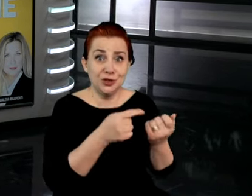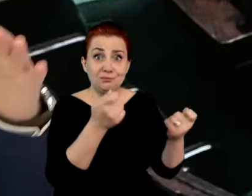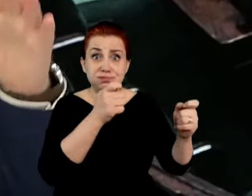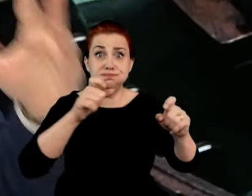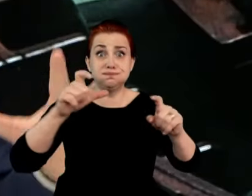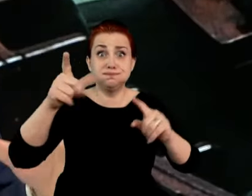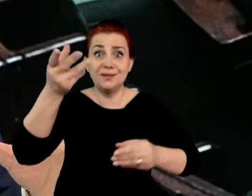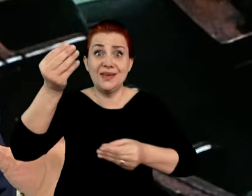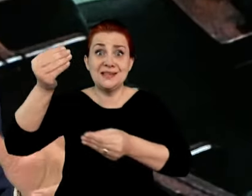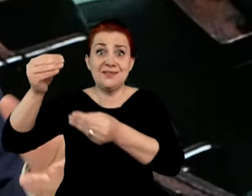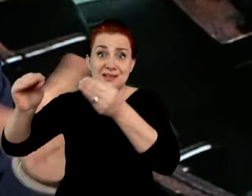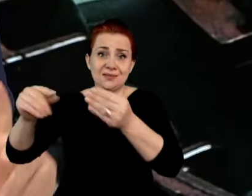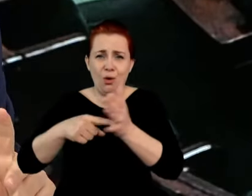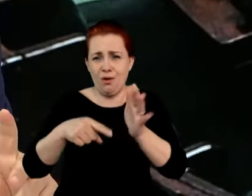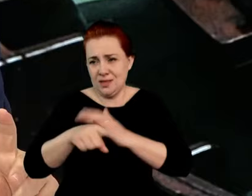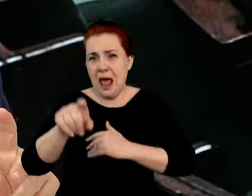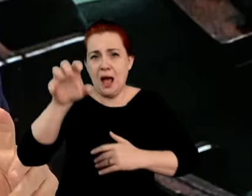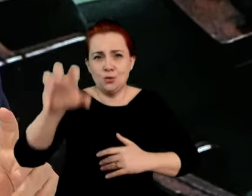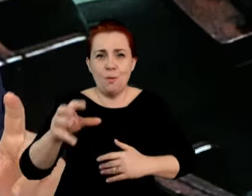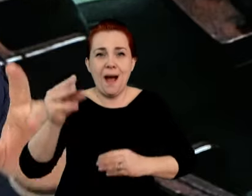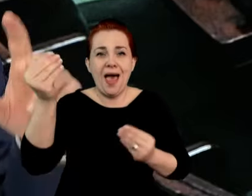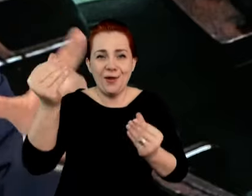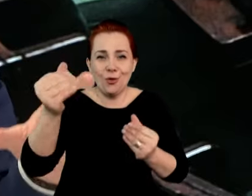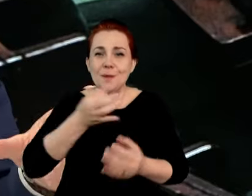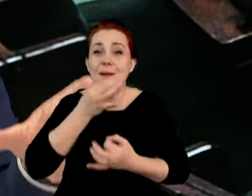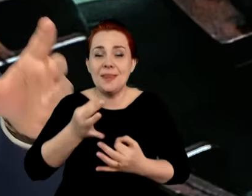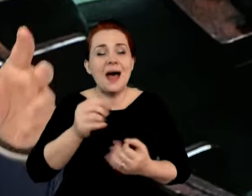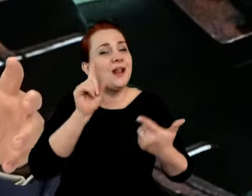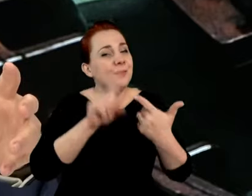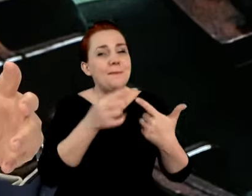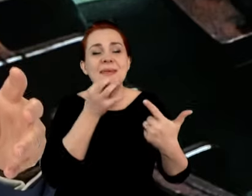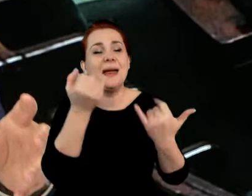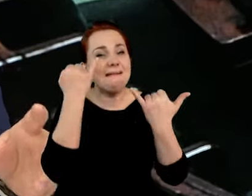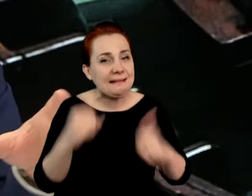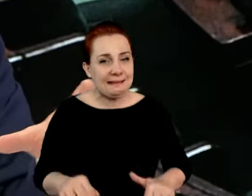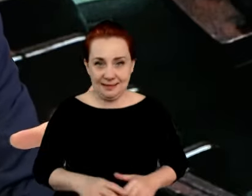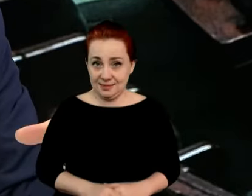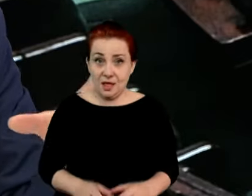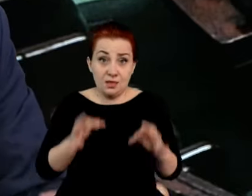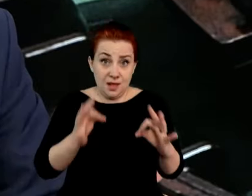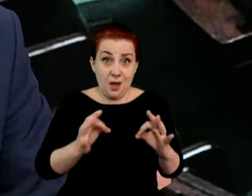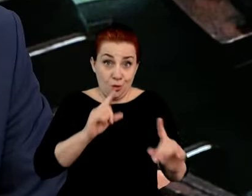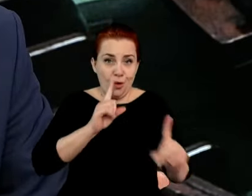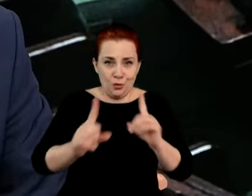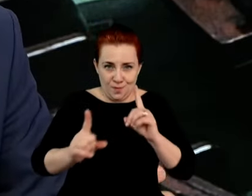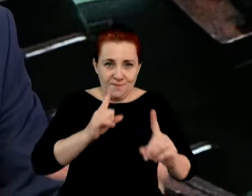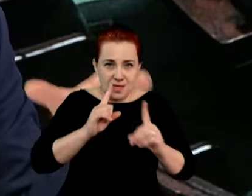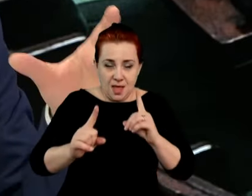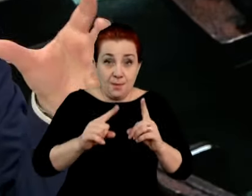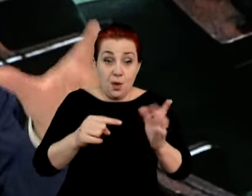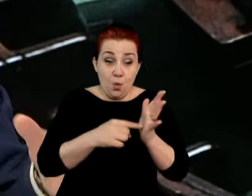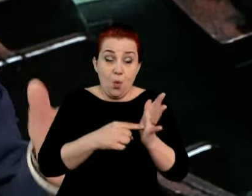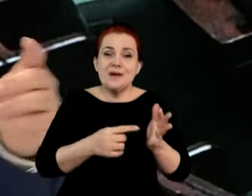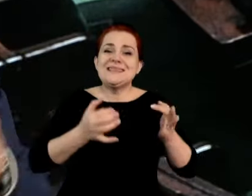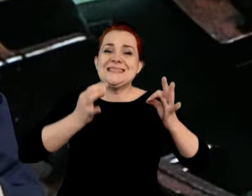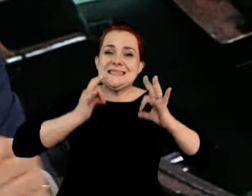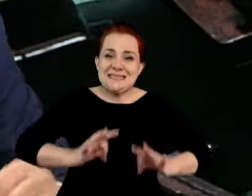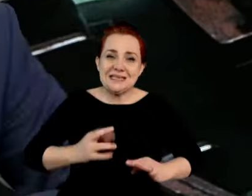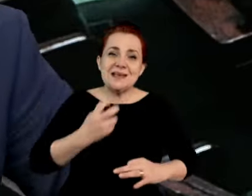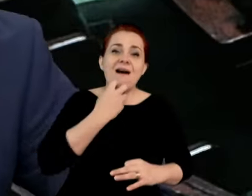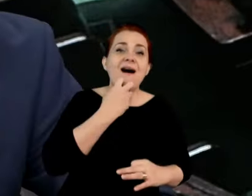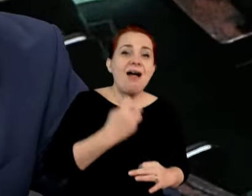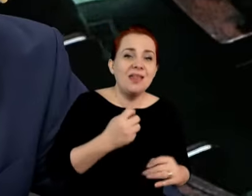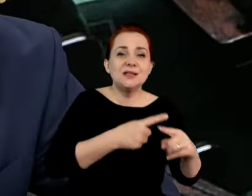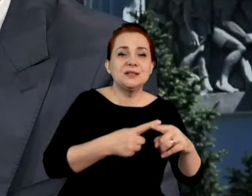ekonomistów, ale drugie pytanie jest zupełnie inne. W tym czasie, o którym rozmawiamy, zyski energetycznych spółek,